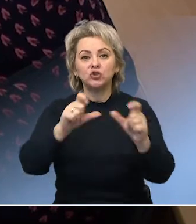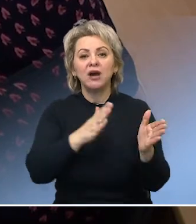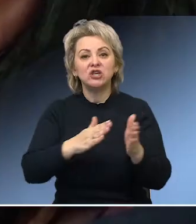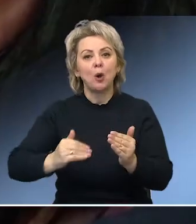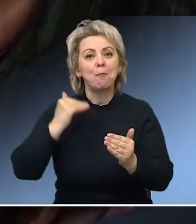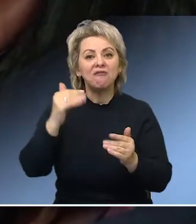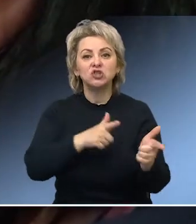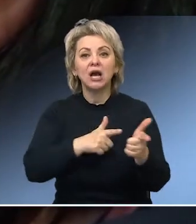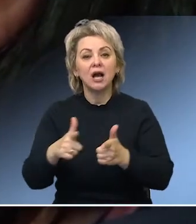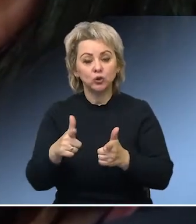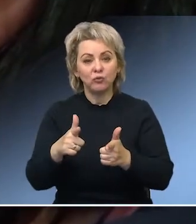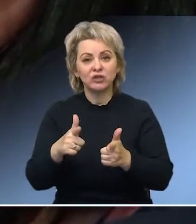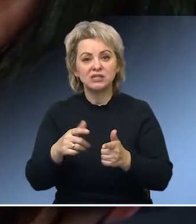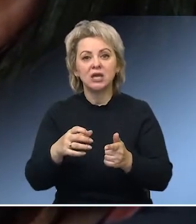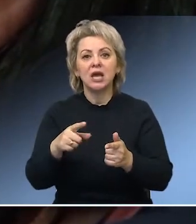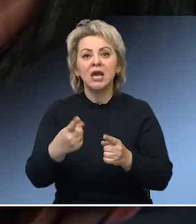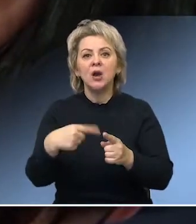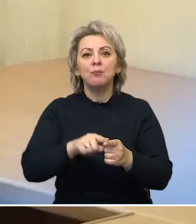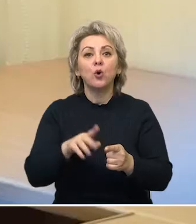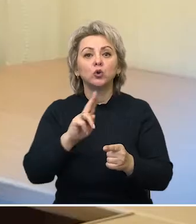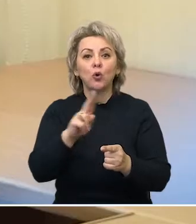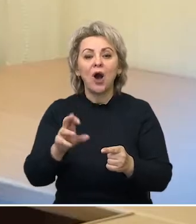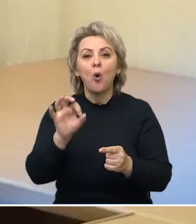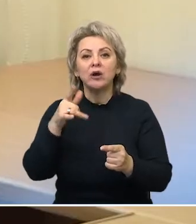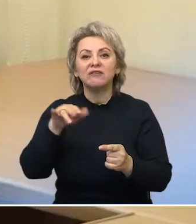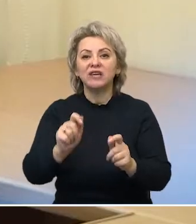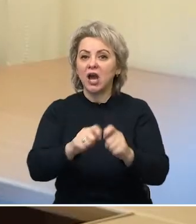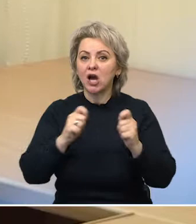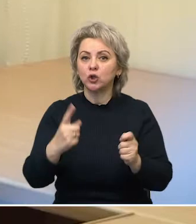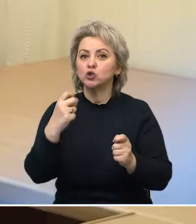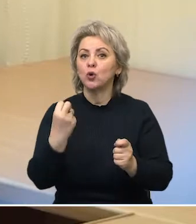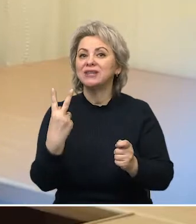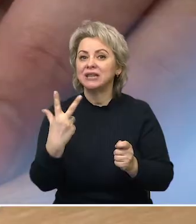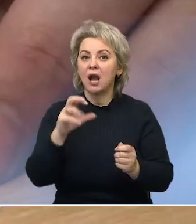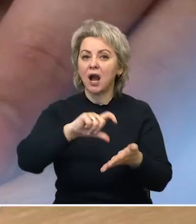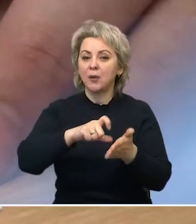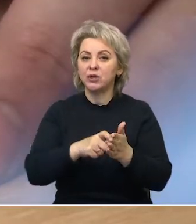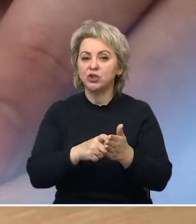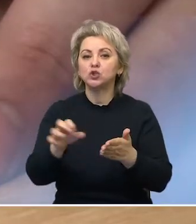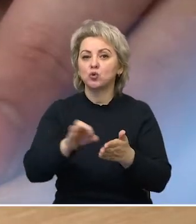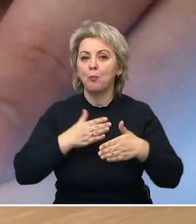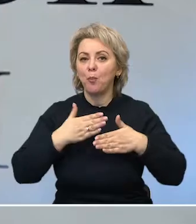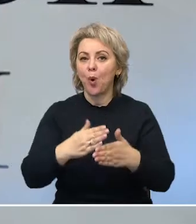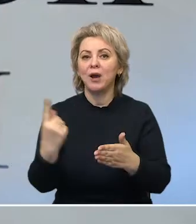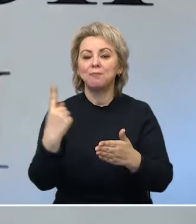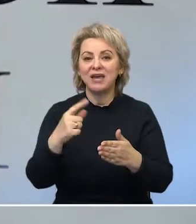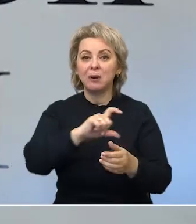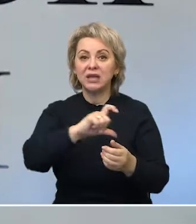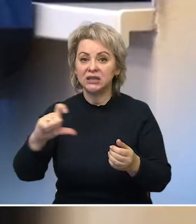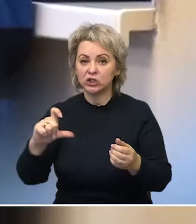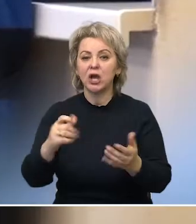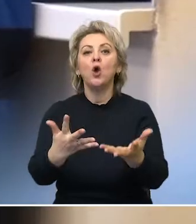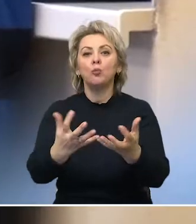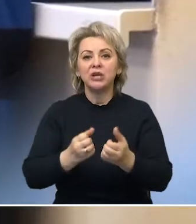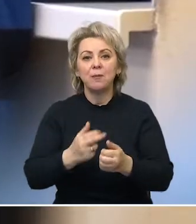готовности. Для больных с признаками ОРВИ открыли 113-й кабинет неотложной помощи на первом этаже. Принимает фельдшер.